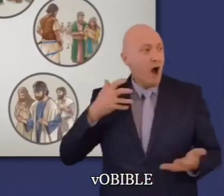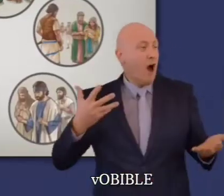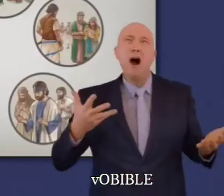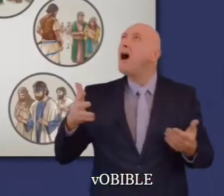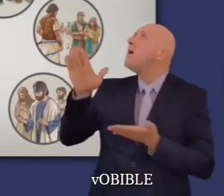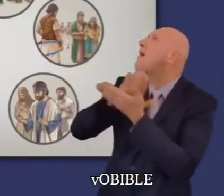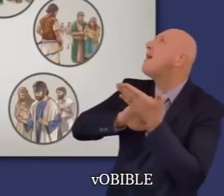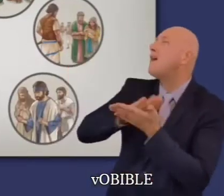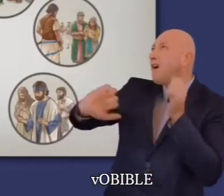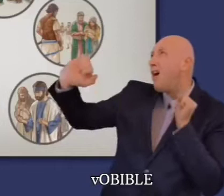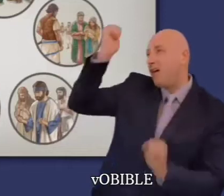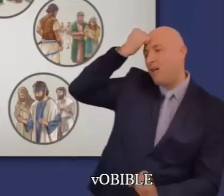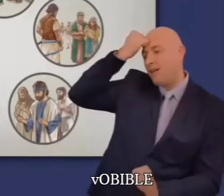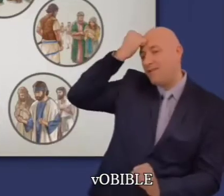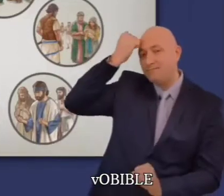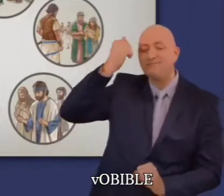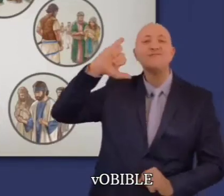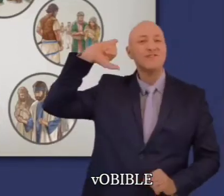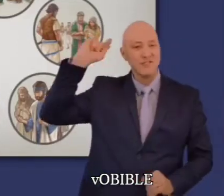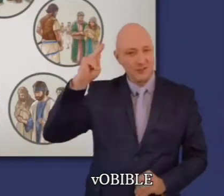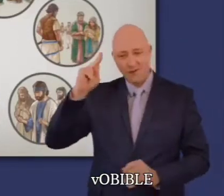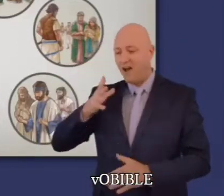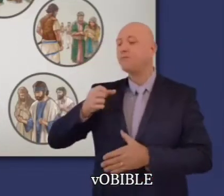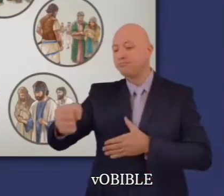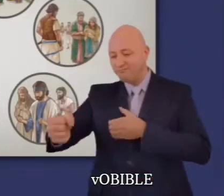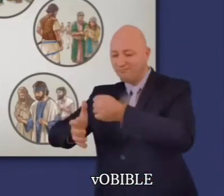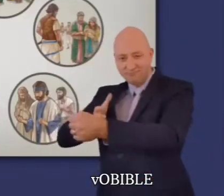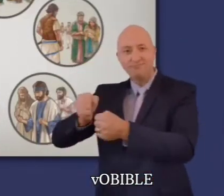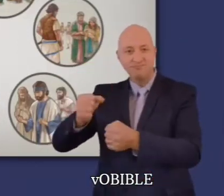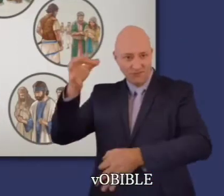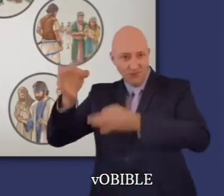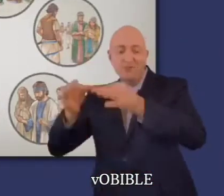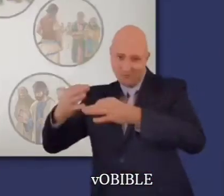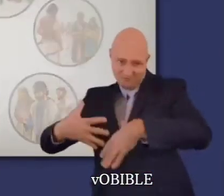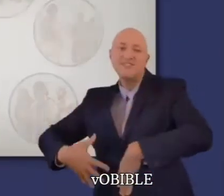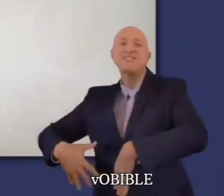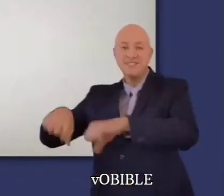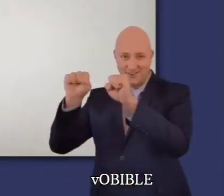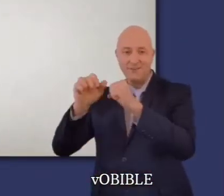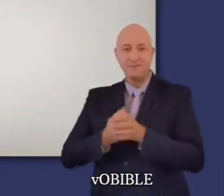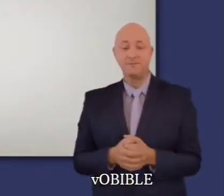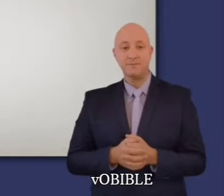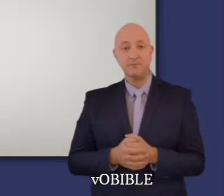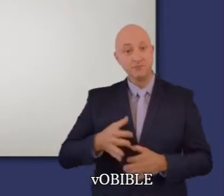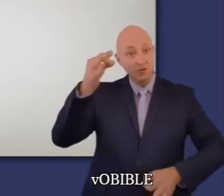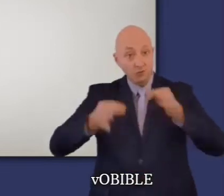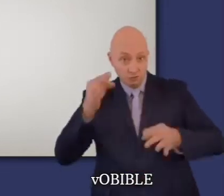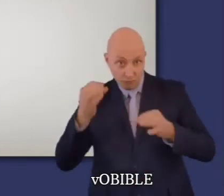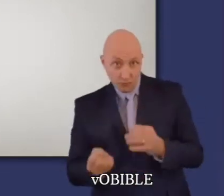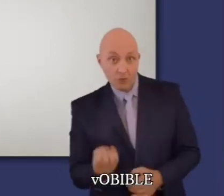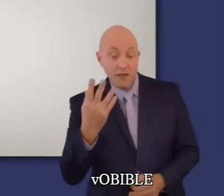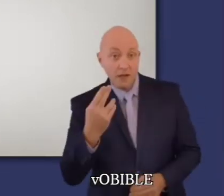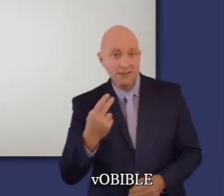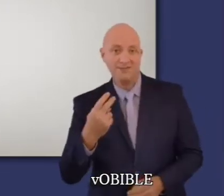les Israélites appellent Jéhovah à l'aide et Jéhovah suscite des juges pour les délivrer. Les douze juges sont